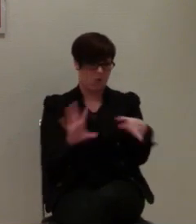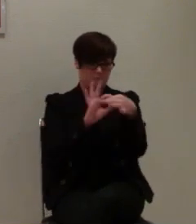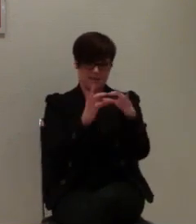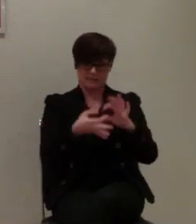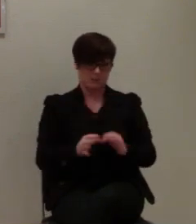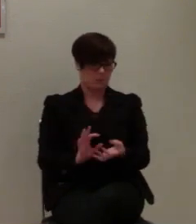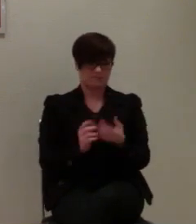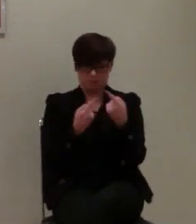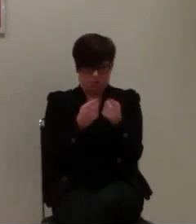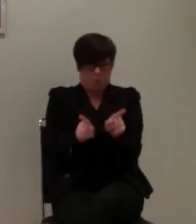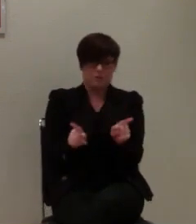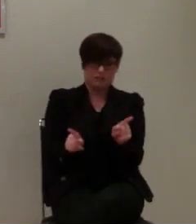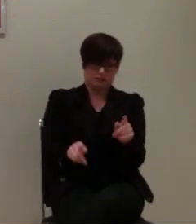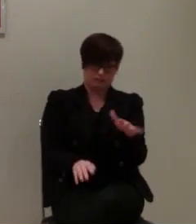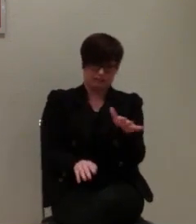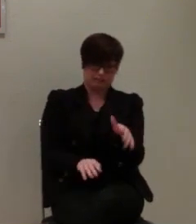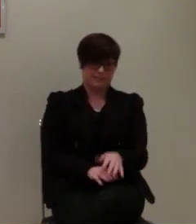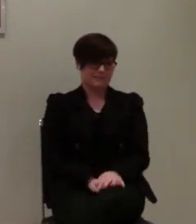vielleicht.